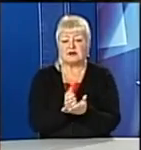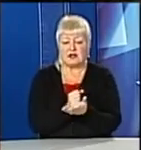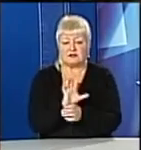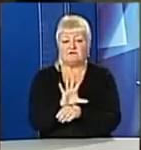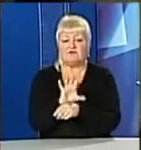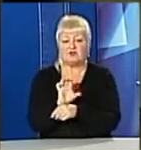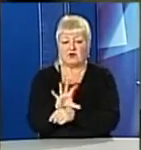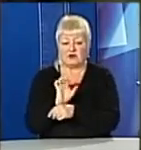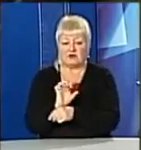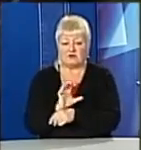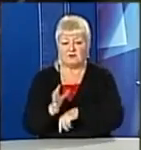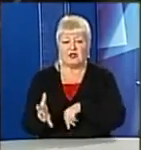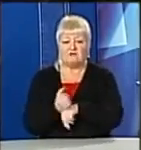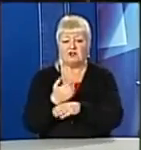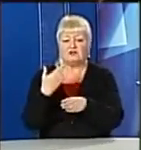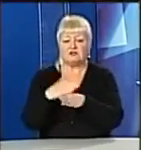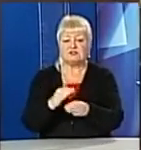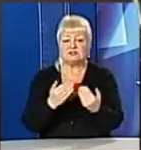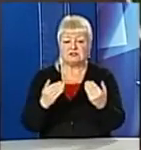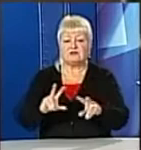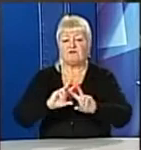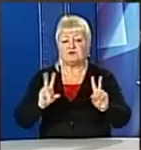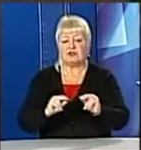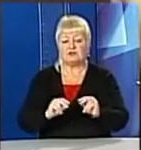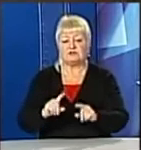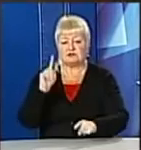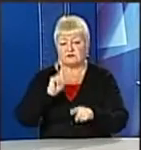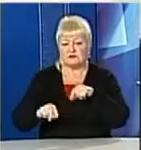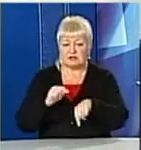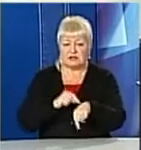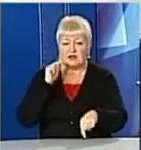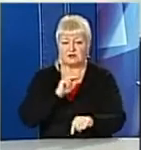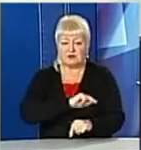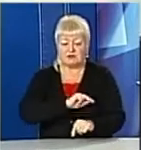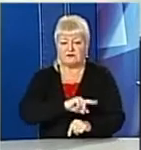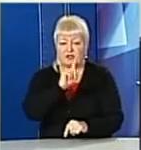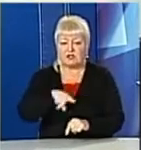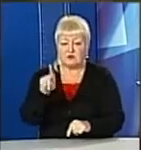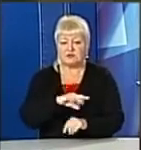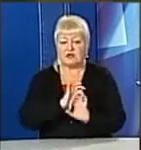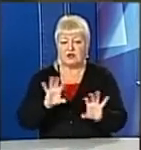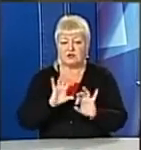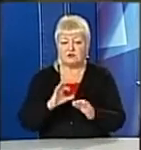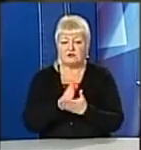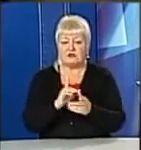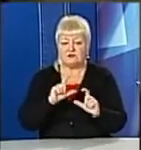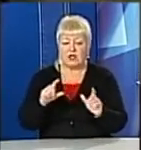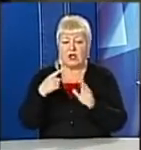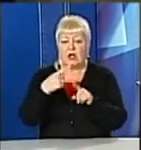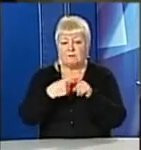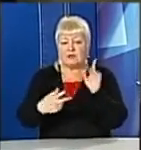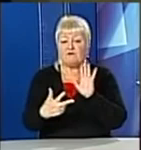фотографії. Врятувати частину експонатів вдалося завдяки швидкій реакції працівників музею, розповідають у відомстві. Пів восьмуї